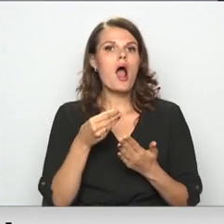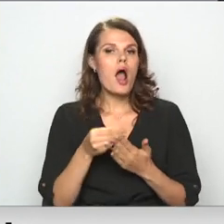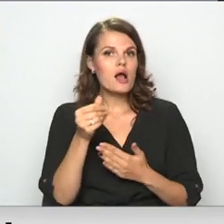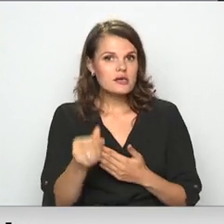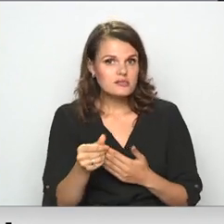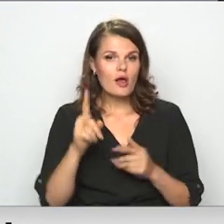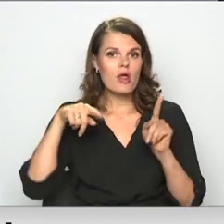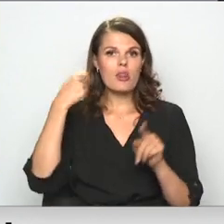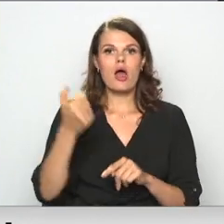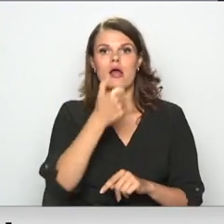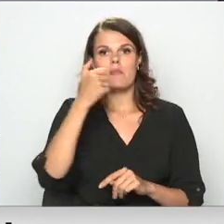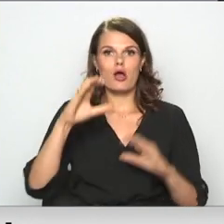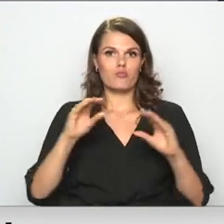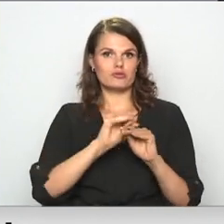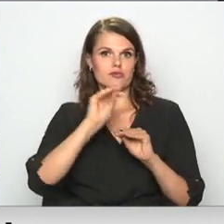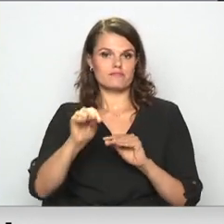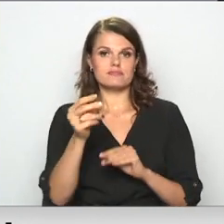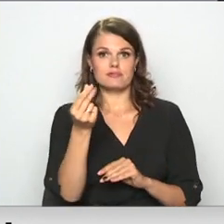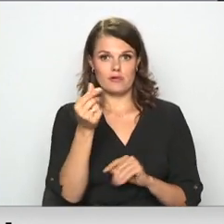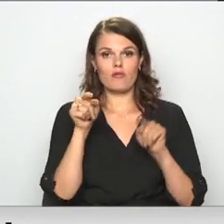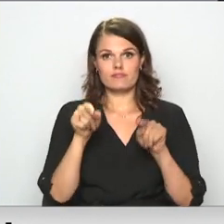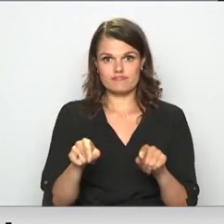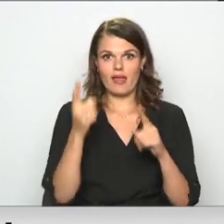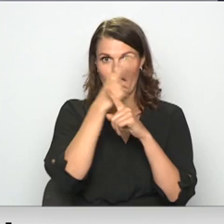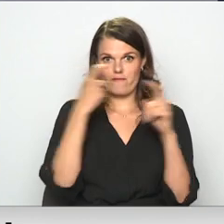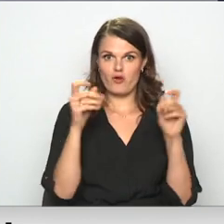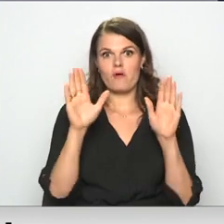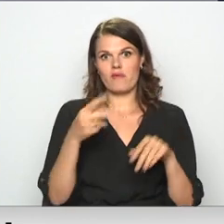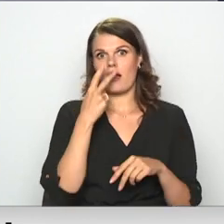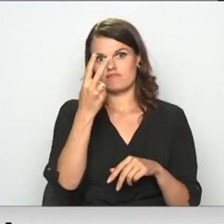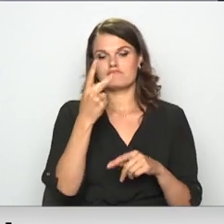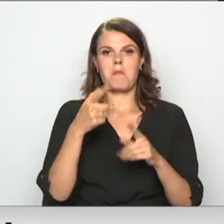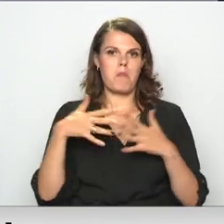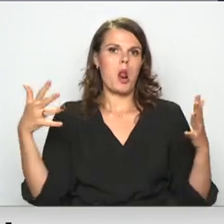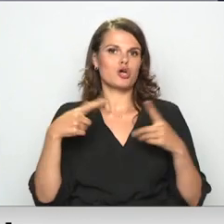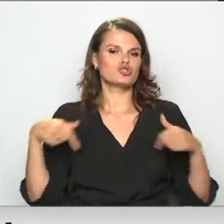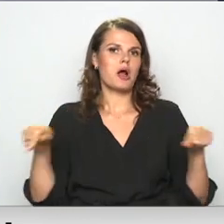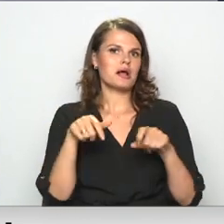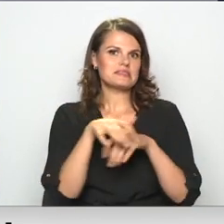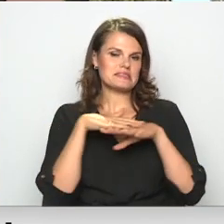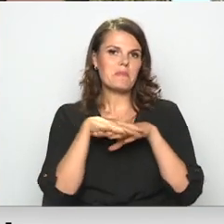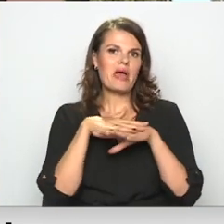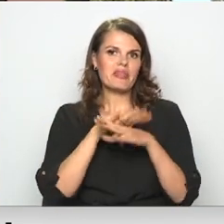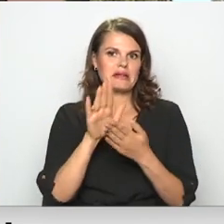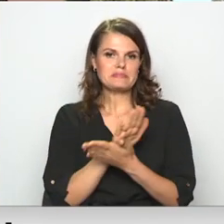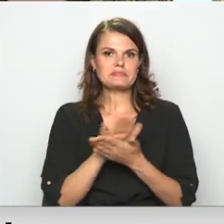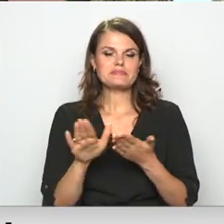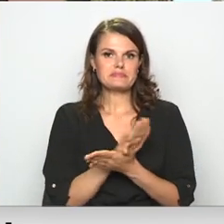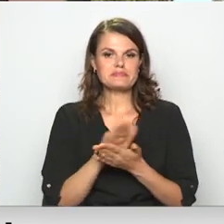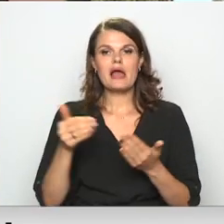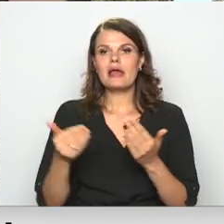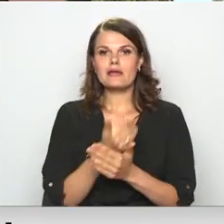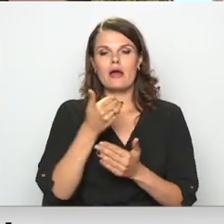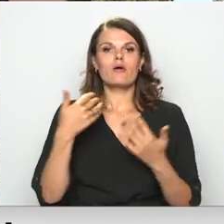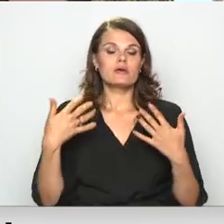Nākamā gada budžetā iezīmētais finansējums šos datus padarītu pieejamus jau plašākai sabiedrībai. Jau